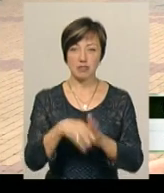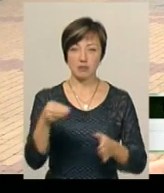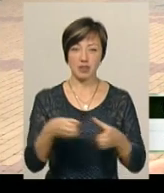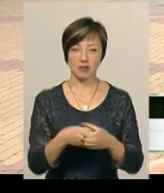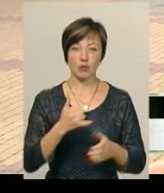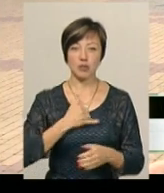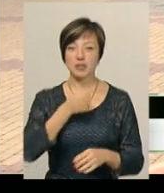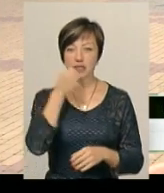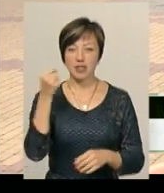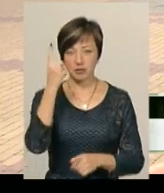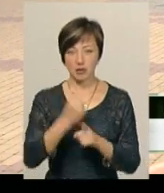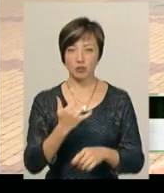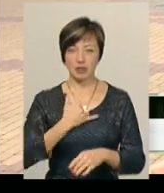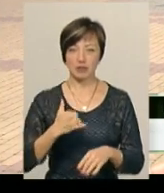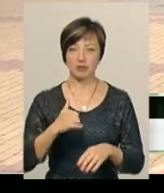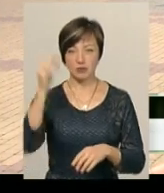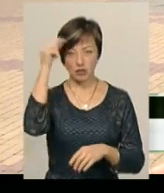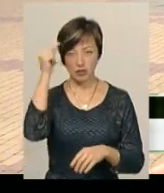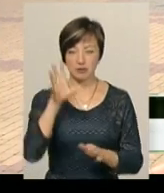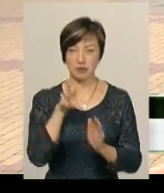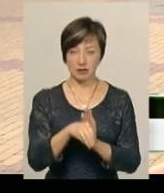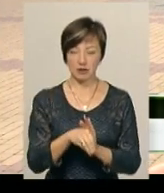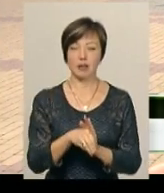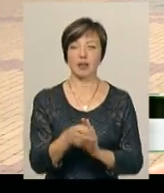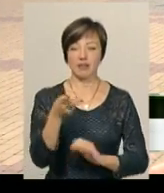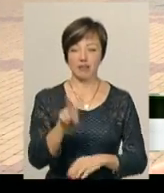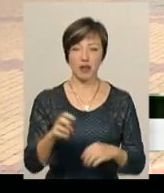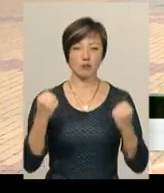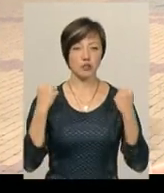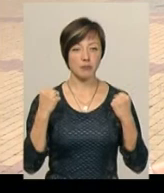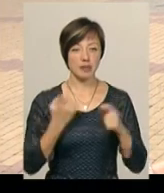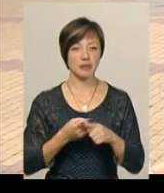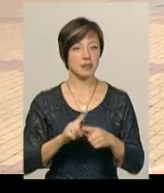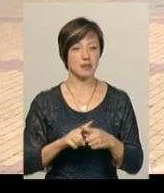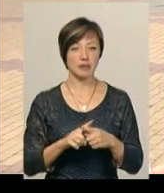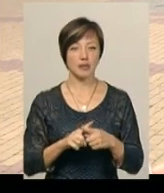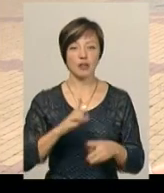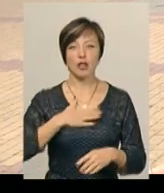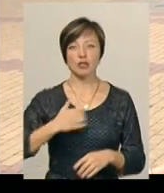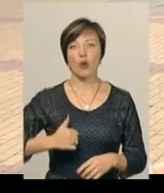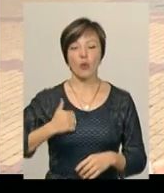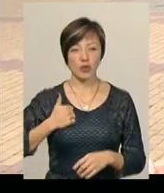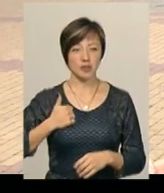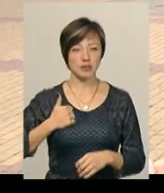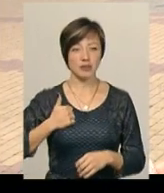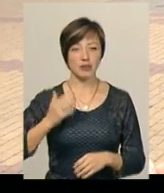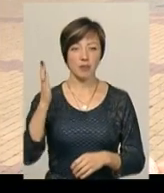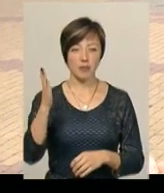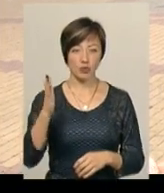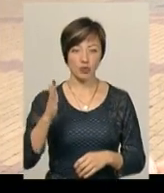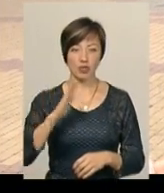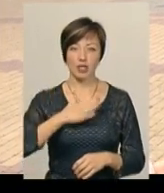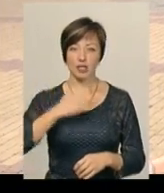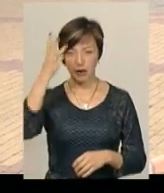мене ще є старший брат його Сабор, який вже в збірні. Оцих два спортсмени, я думаю, це наша гордість на майбутнє,